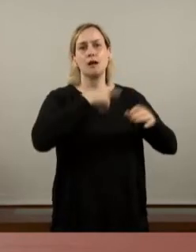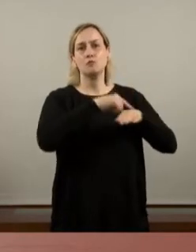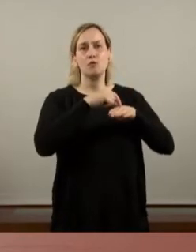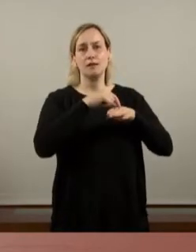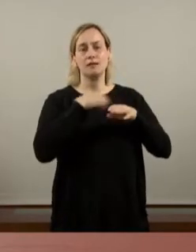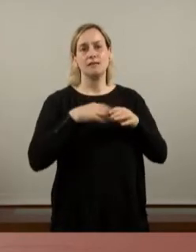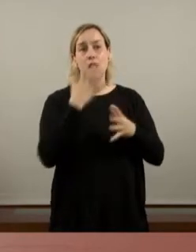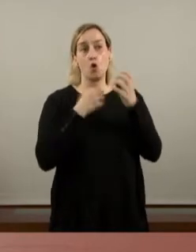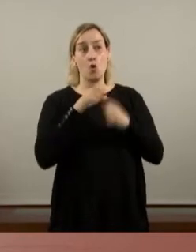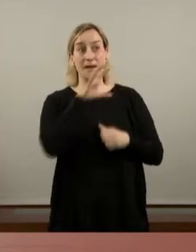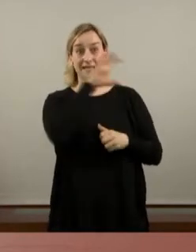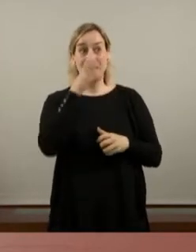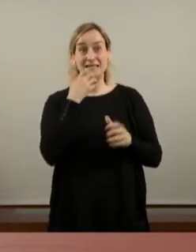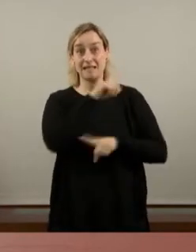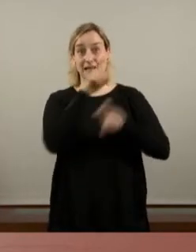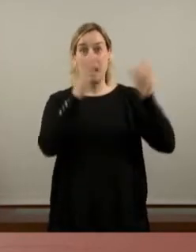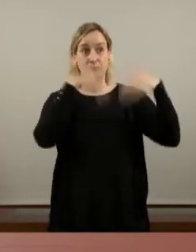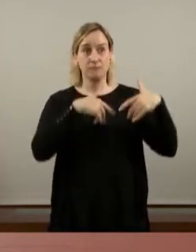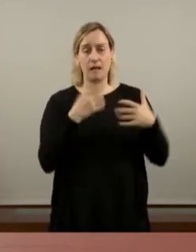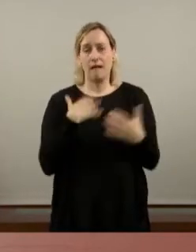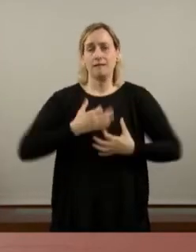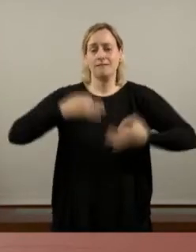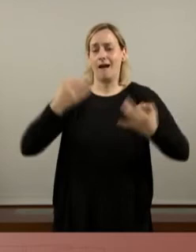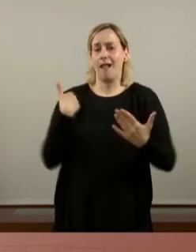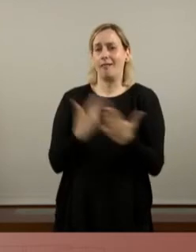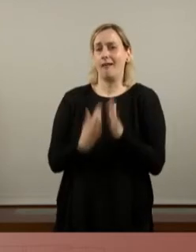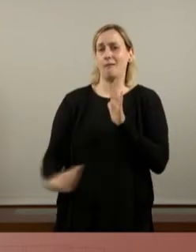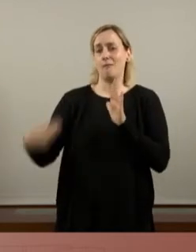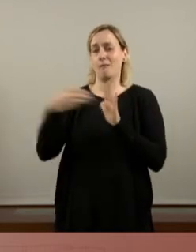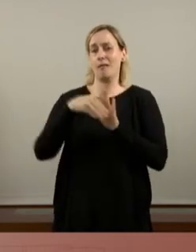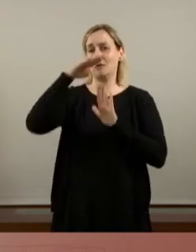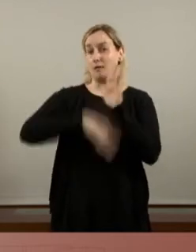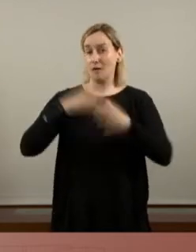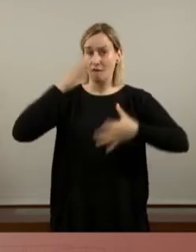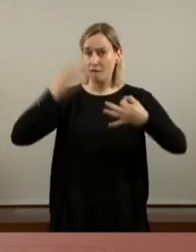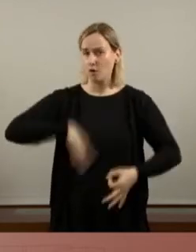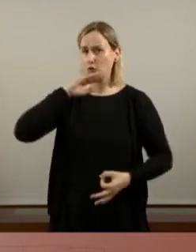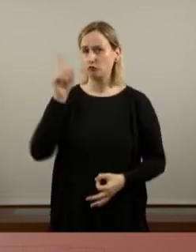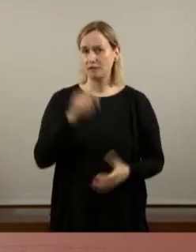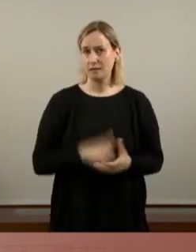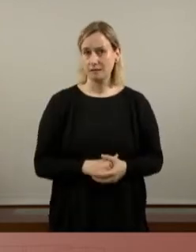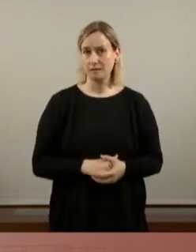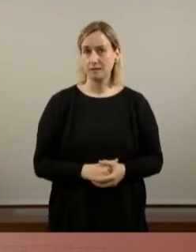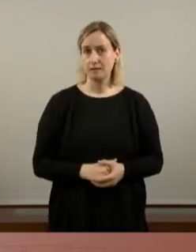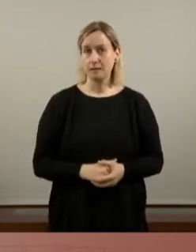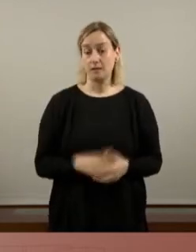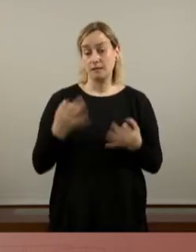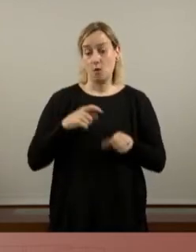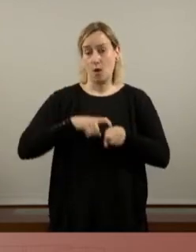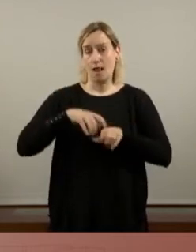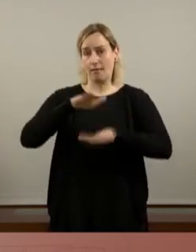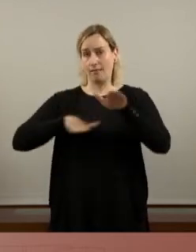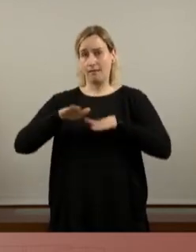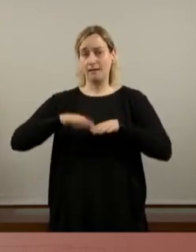estatals només és garantia d'implementació de mesures insuficients, quan no regressives, que